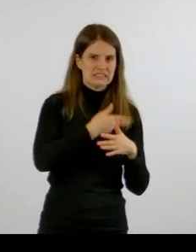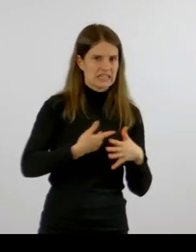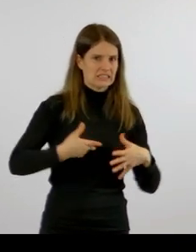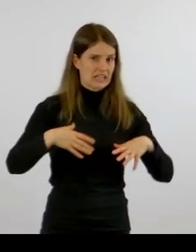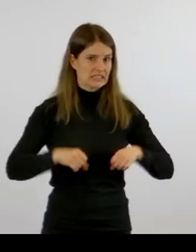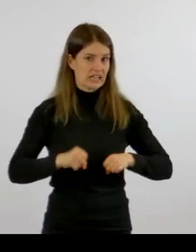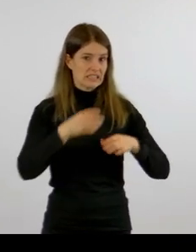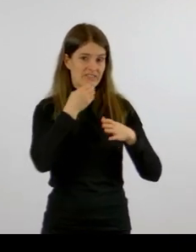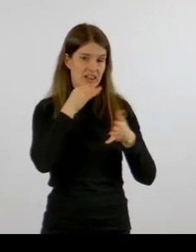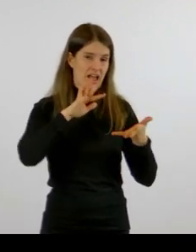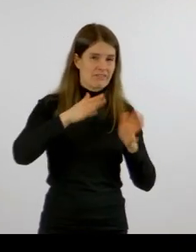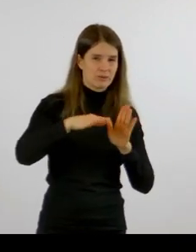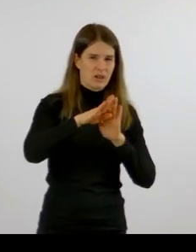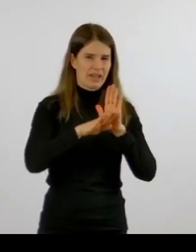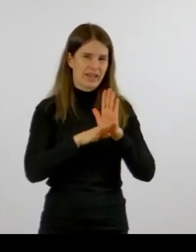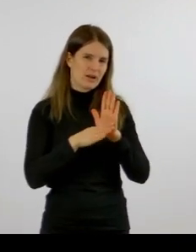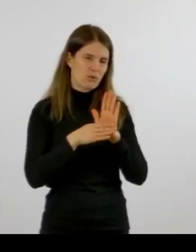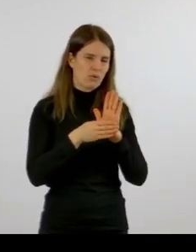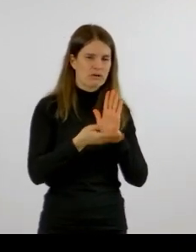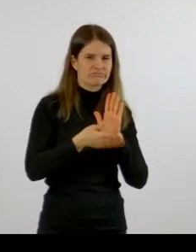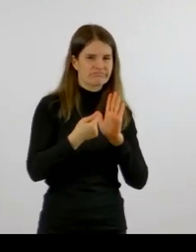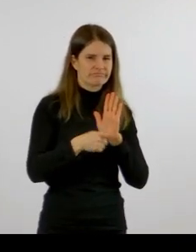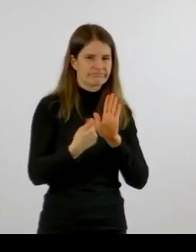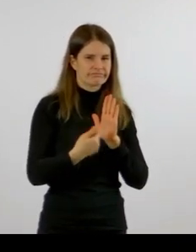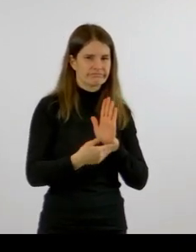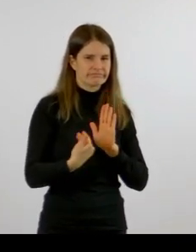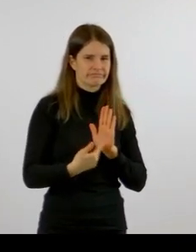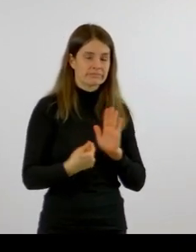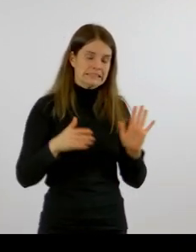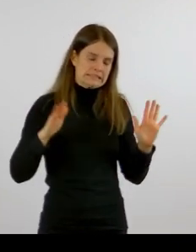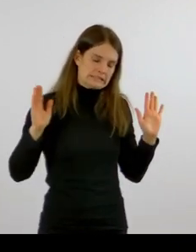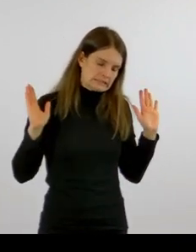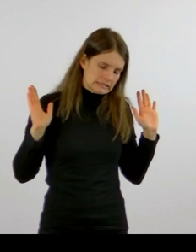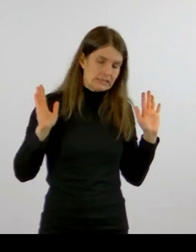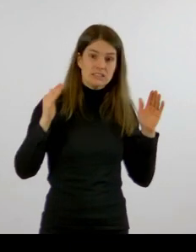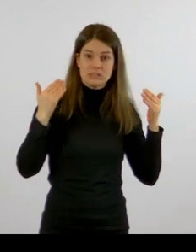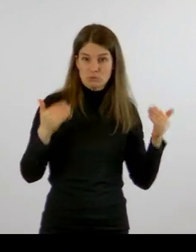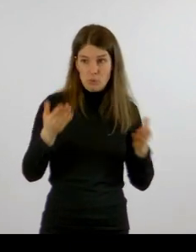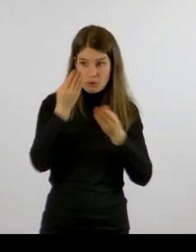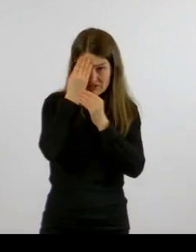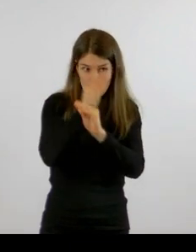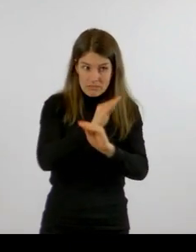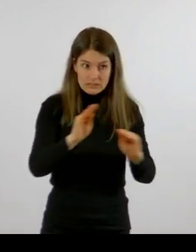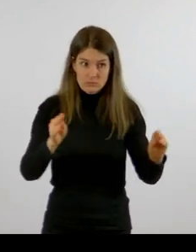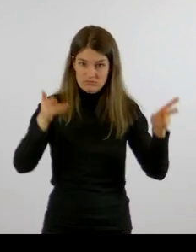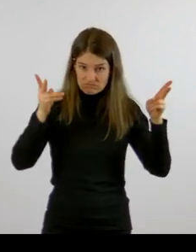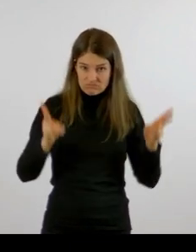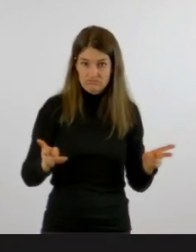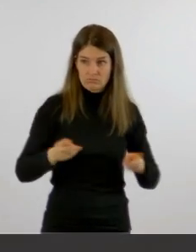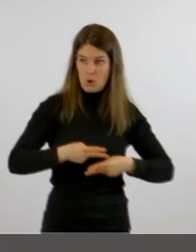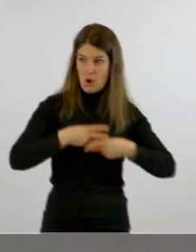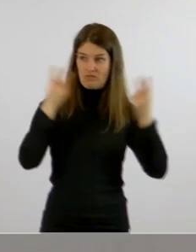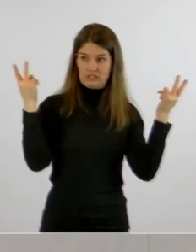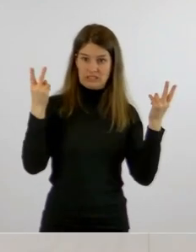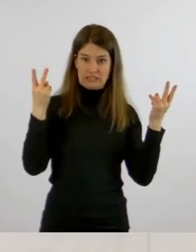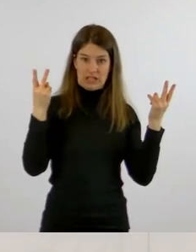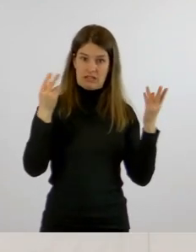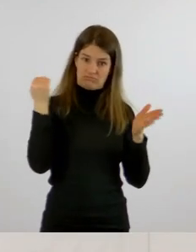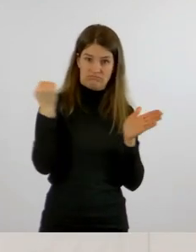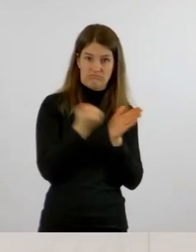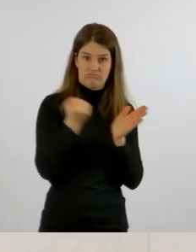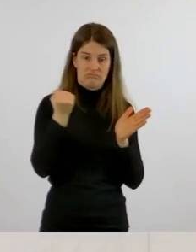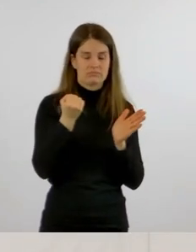fasst. Ich will aber dazu sagen, dass diese Informationen noch keine Rechtswirkungen haben